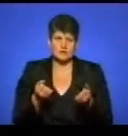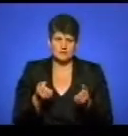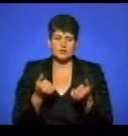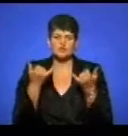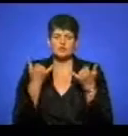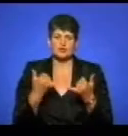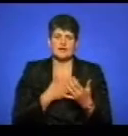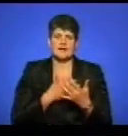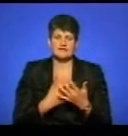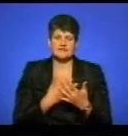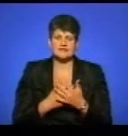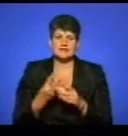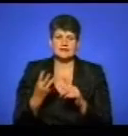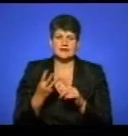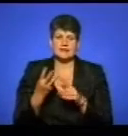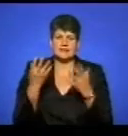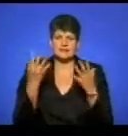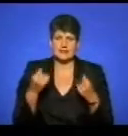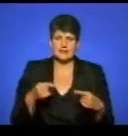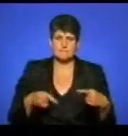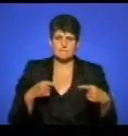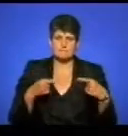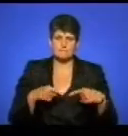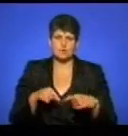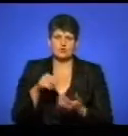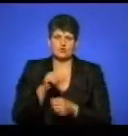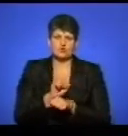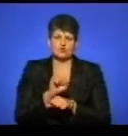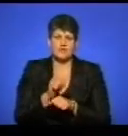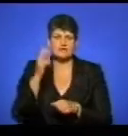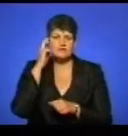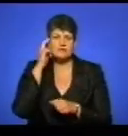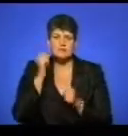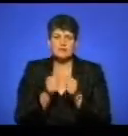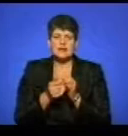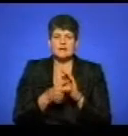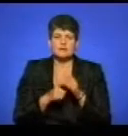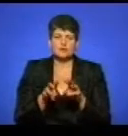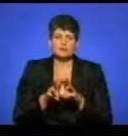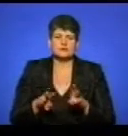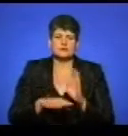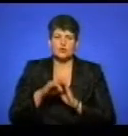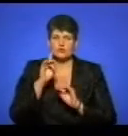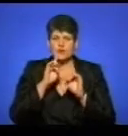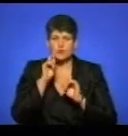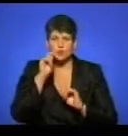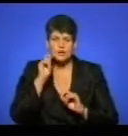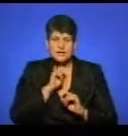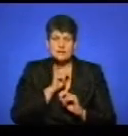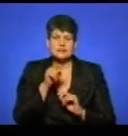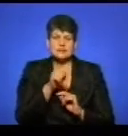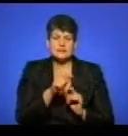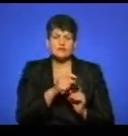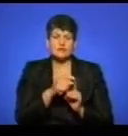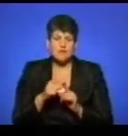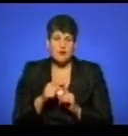сьогодні активісти третій день протестували у Києві під стінами Кабінету міністрів і Верховної Ради України. За словами учасника